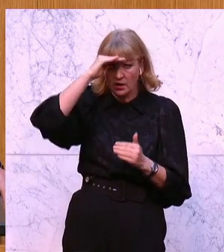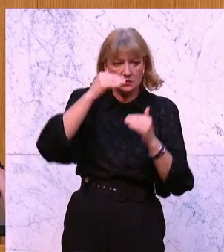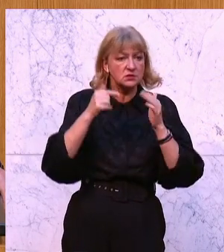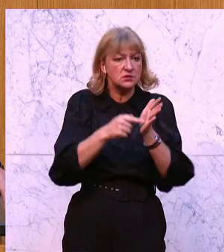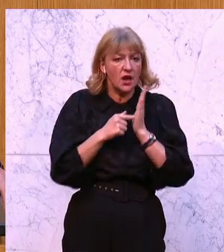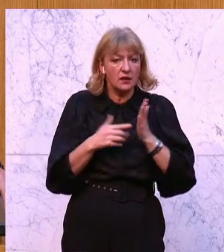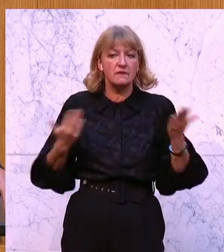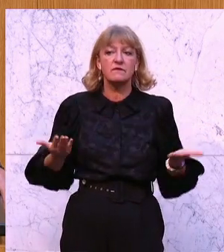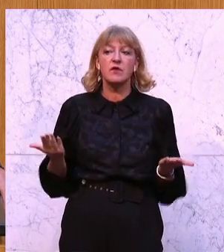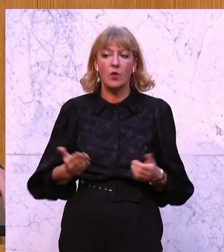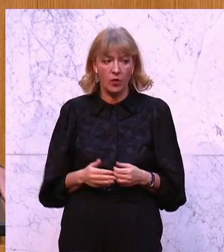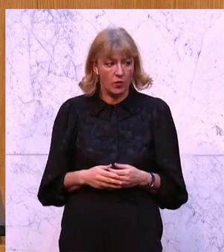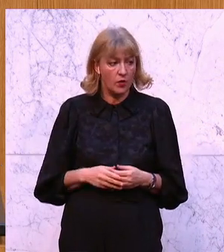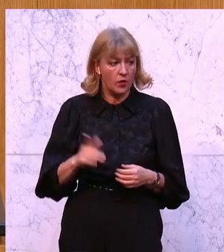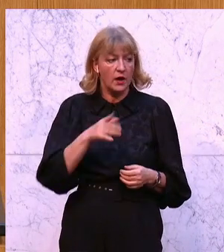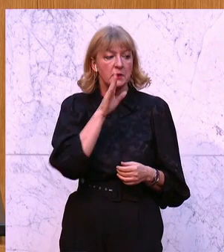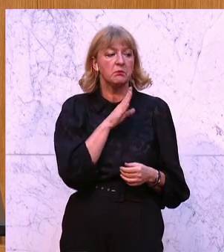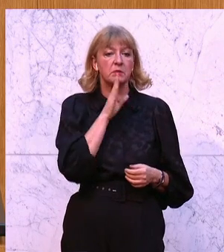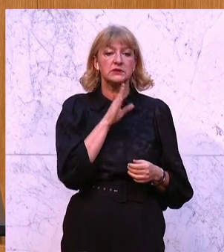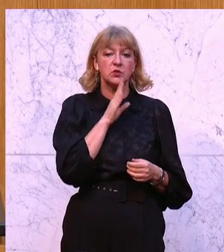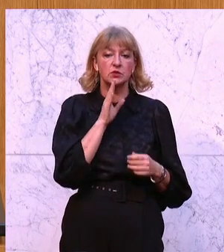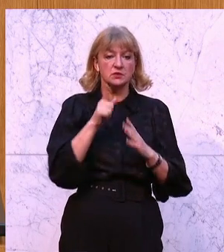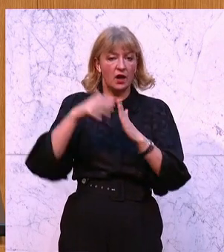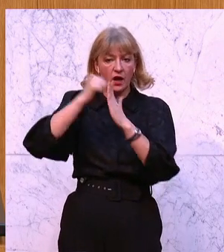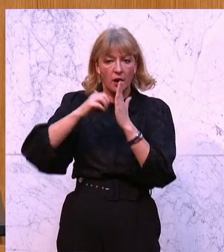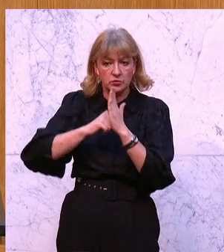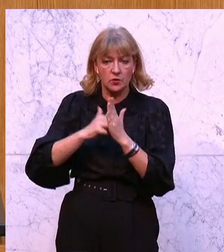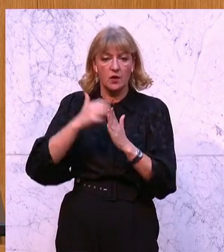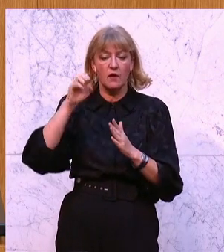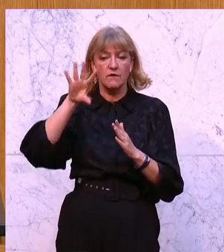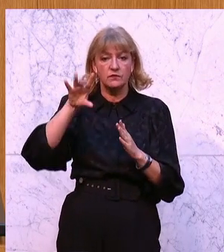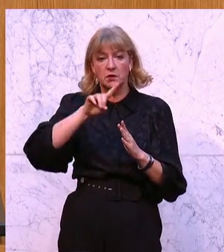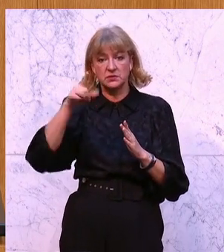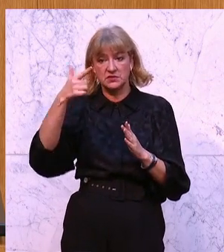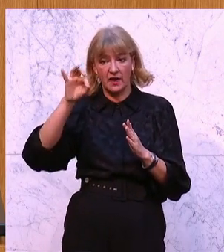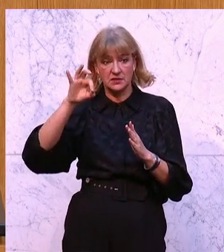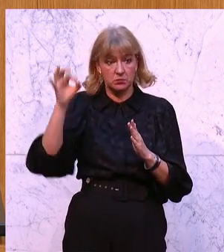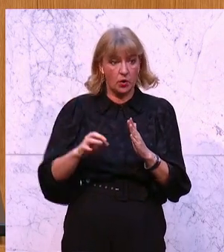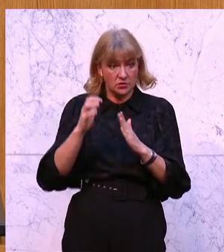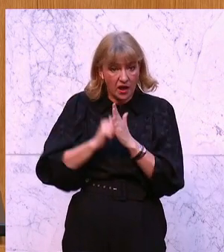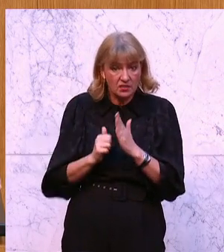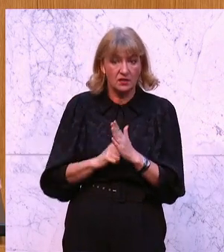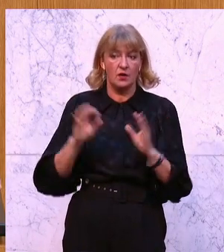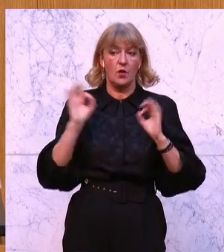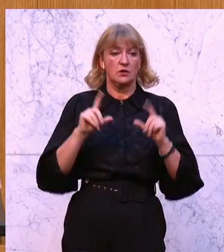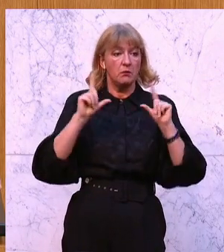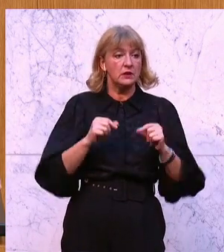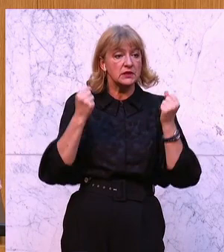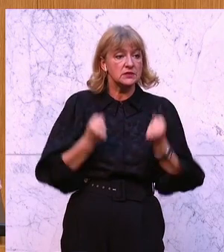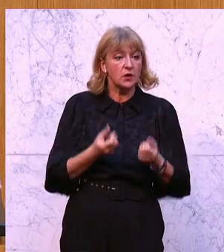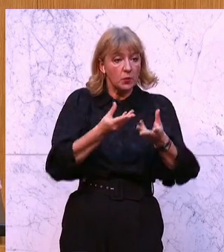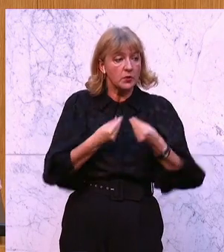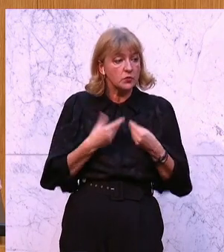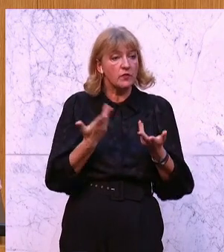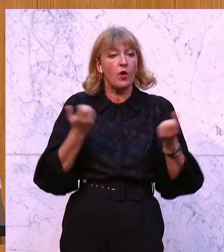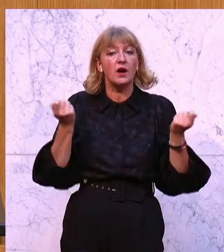und Kollegen. Bei Pensionisten, die Abschläge haben, 15 oder bis 20 Prozent. Bei Mindestsicherungsbezieher, wo sind